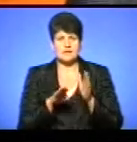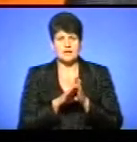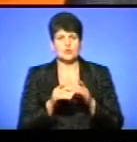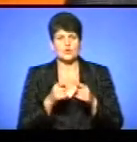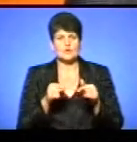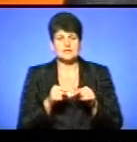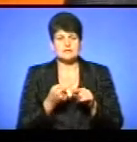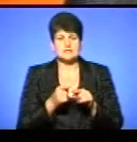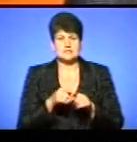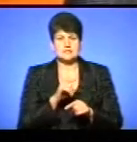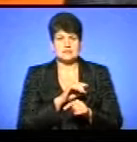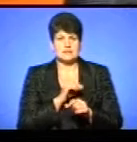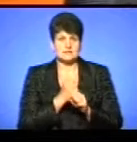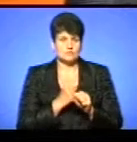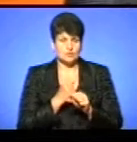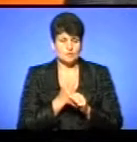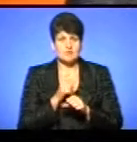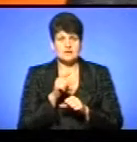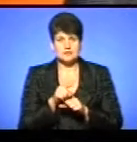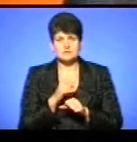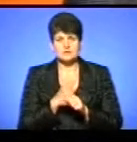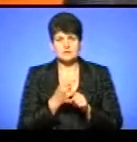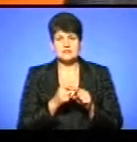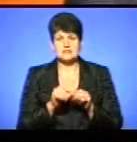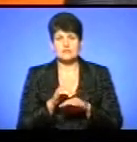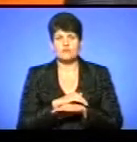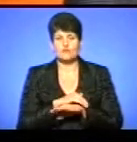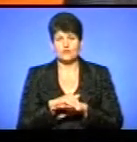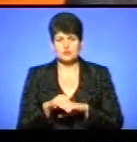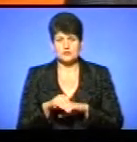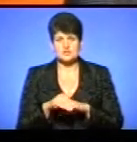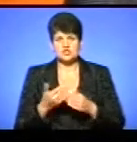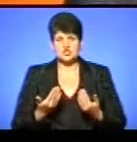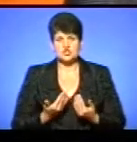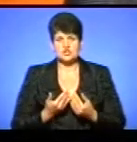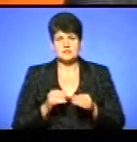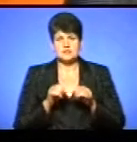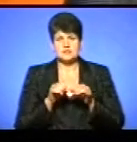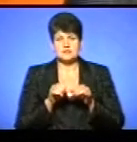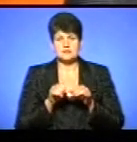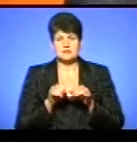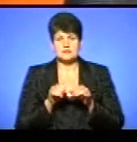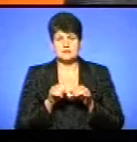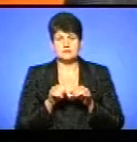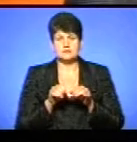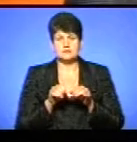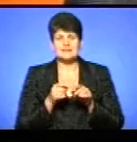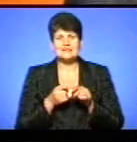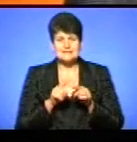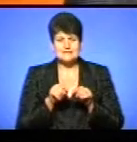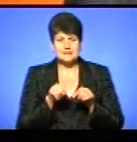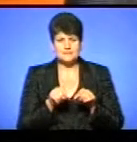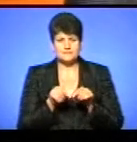бруківка виготовлена і там застосована на цій вулиці. Ці коріння, вони по своїй, скажімо,